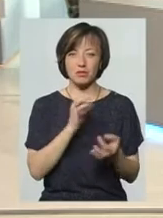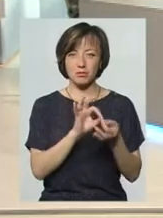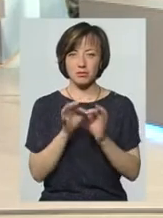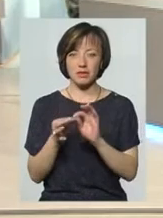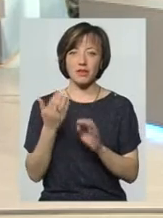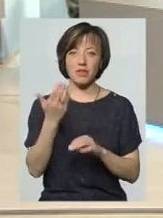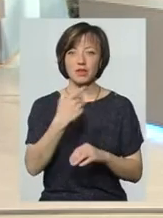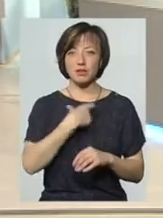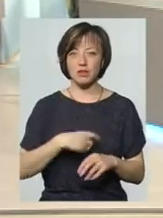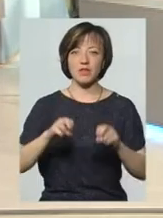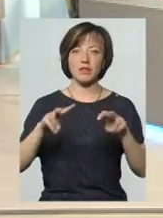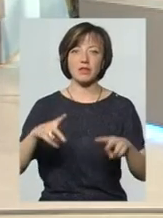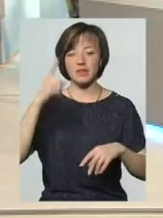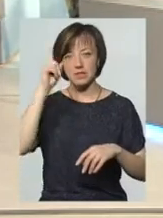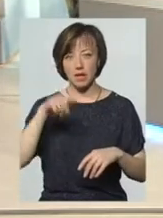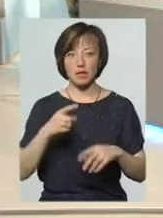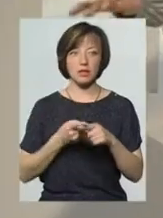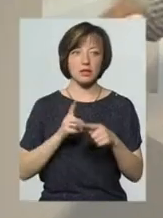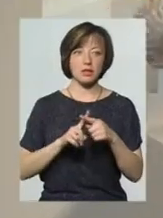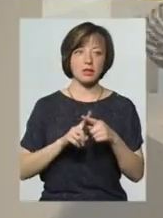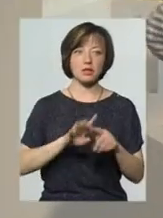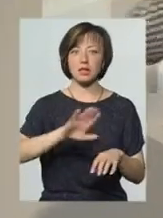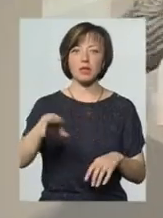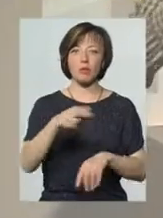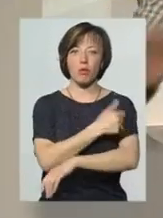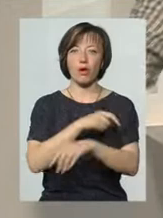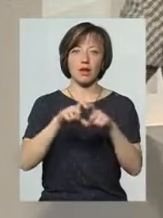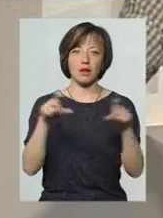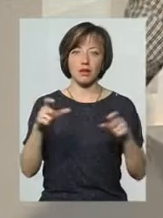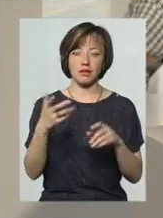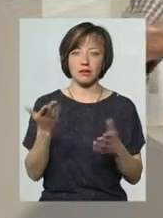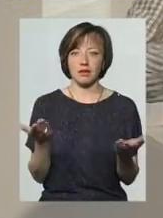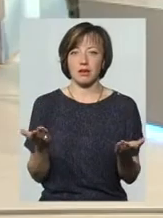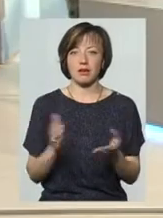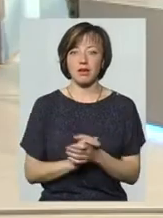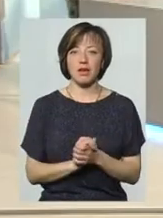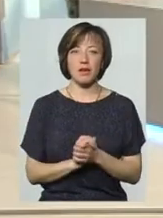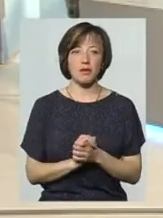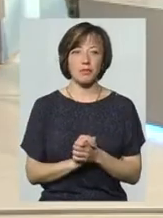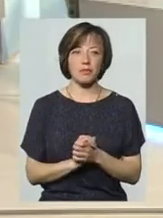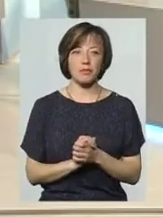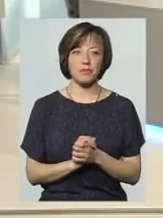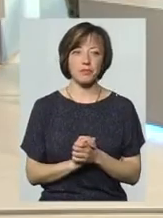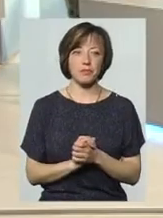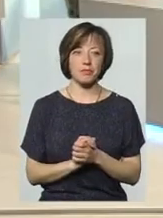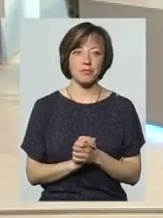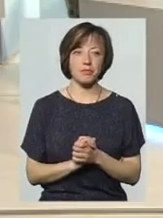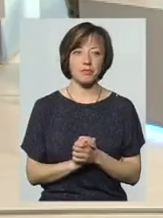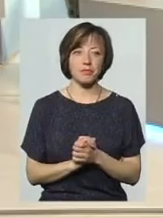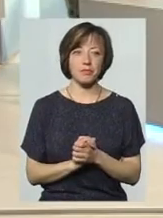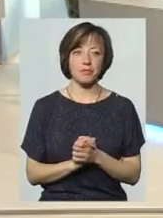от ви собі, ви фахівці, ви називаєте, це не правильно, це не поліклініка, це там амбулаторія. Ось, будь ласка.